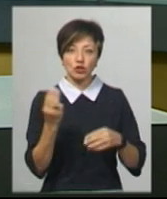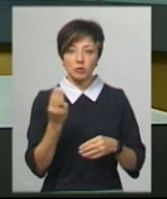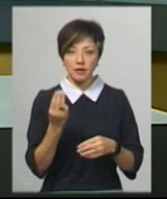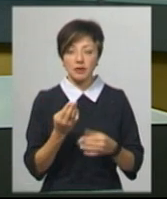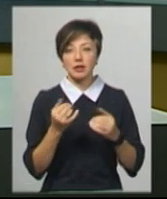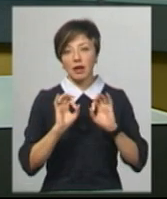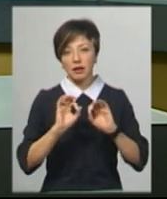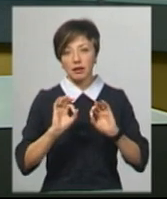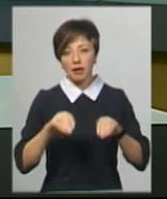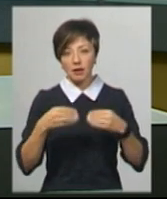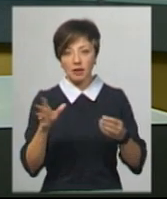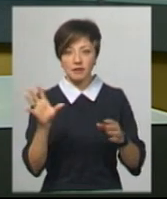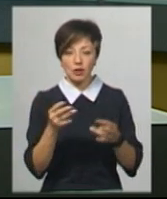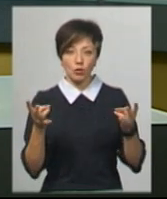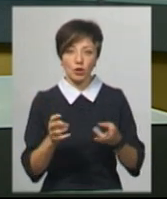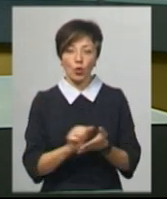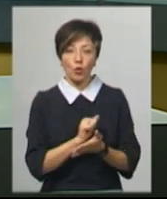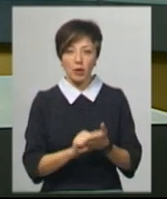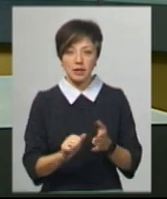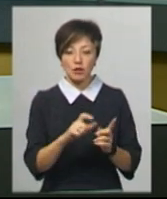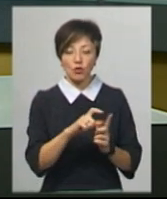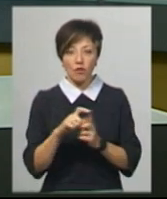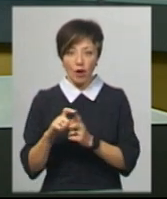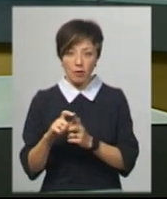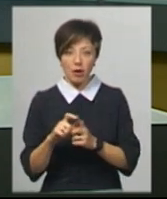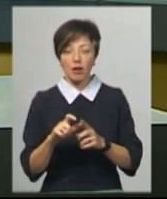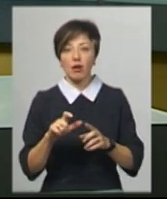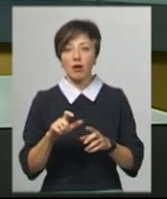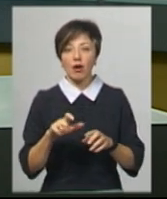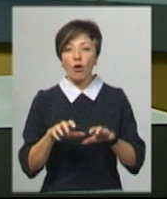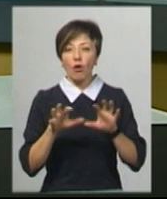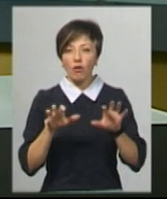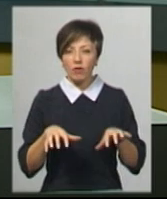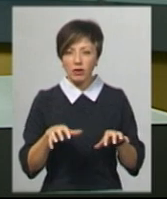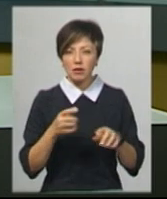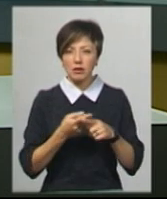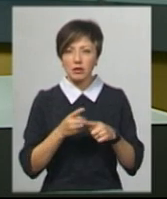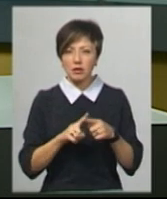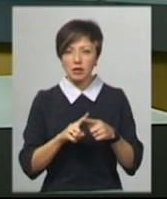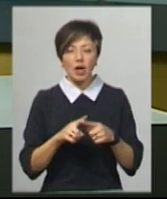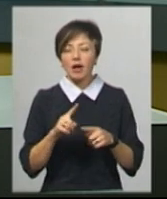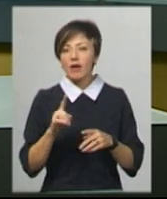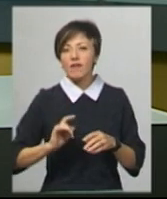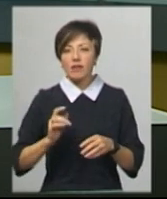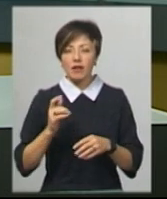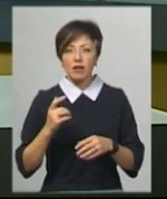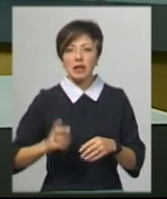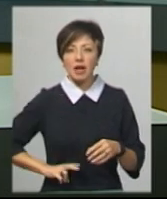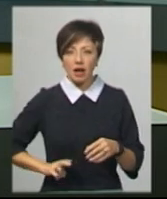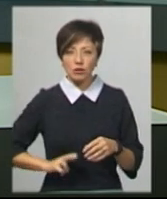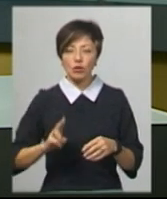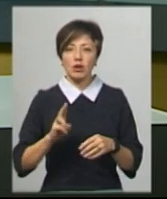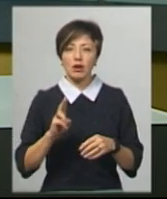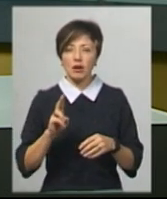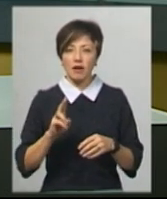де він надасть усі необхідні документи. Нагадаю, за словами Михайла Полудюка, ТОВ «Шепетівка Енергоінвест» починаючи серпня почали відключати